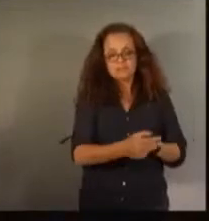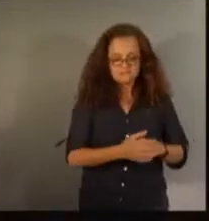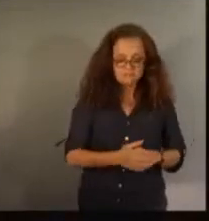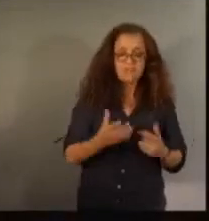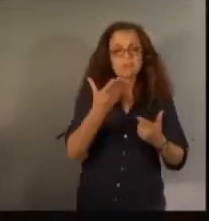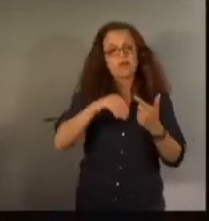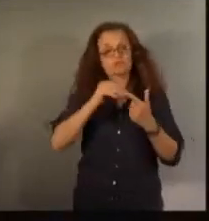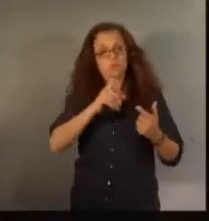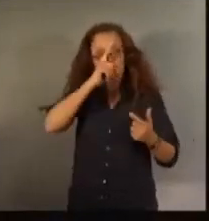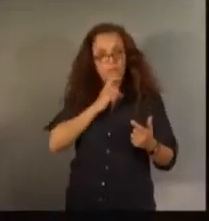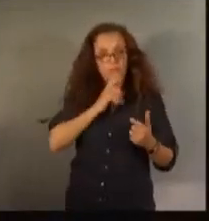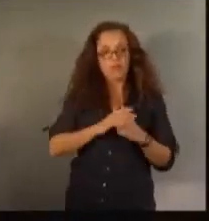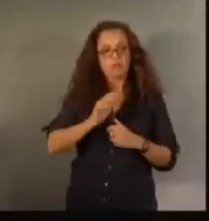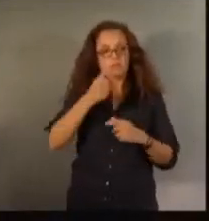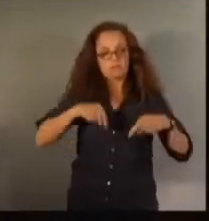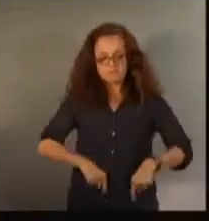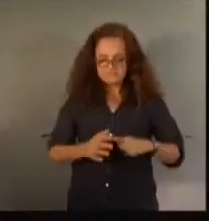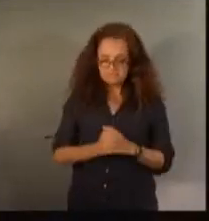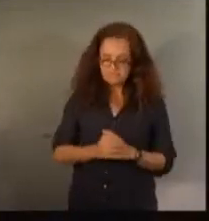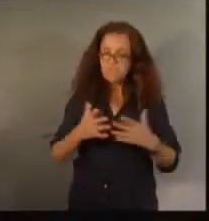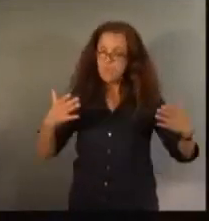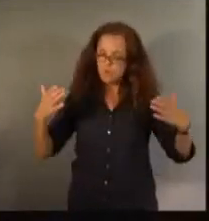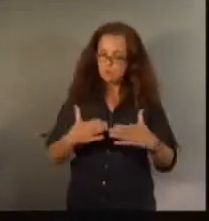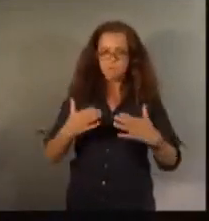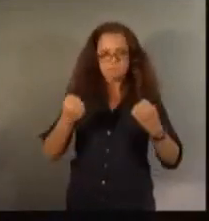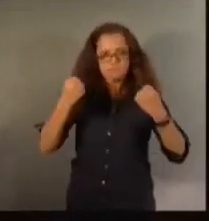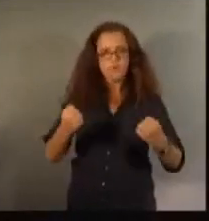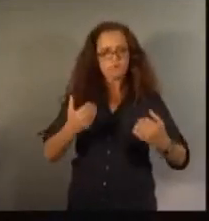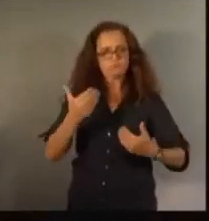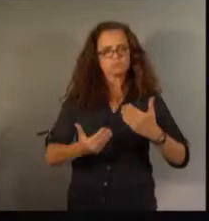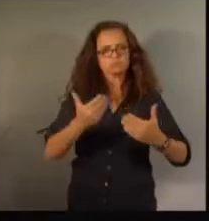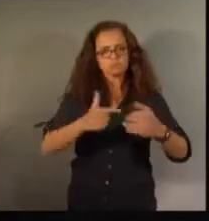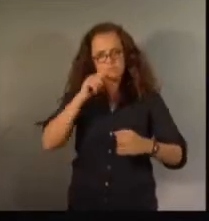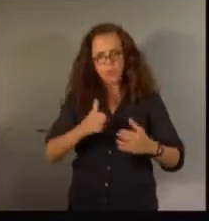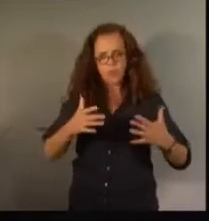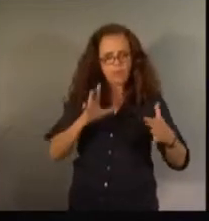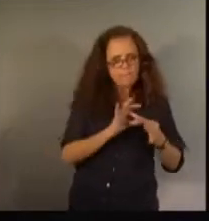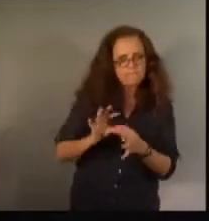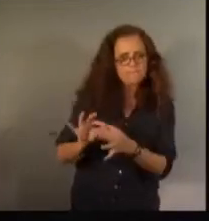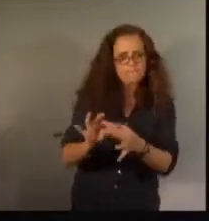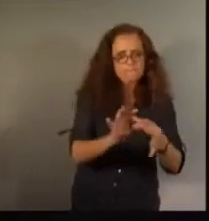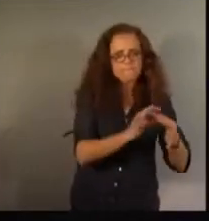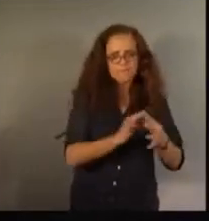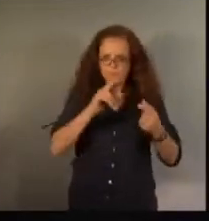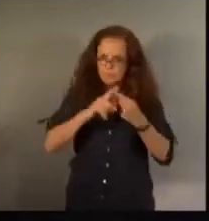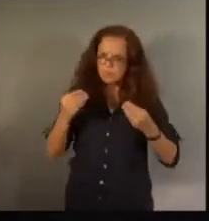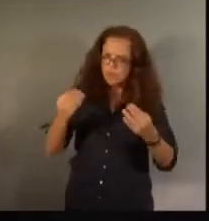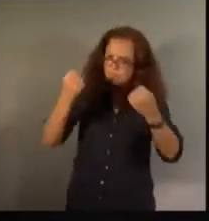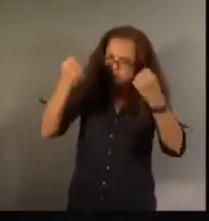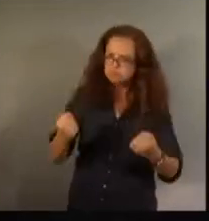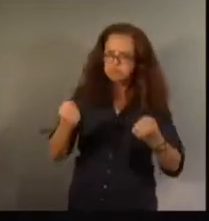du Portugal. Les forces progressistes doivent s'unir pour permettre le changement nécessaire pour redonner confiance. Cher Emmanuel,